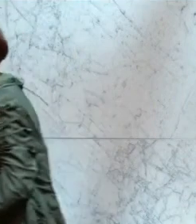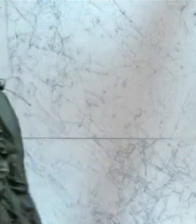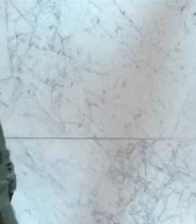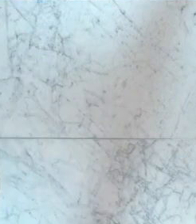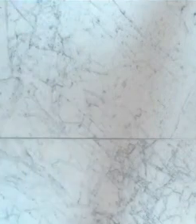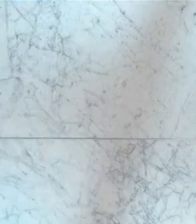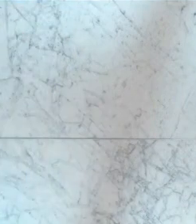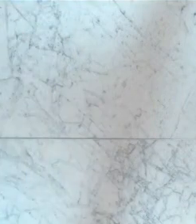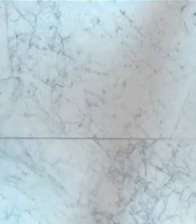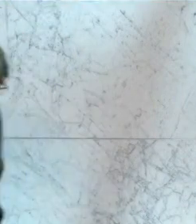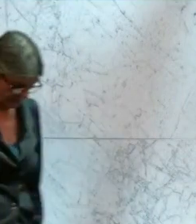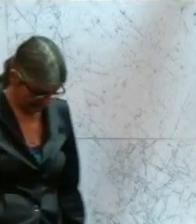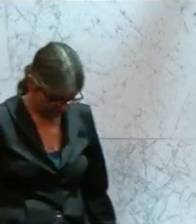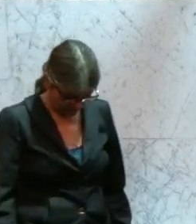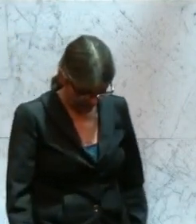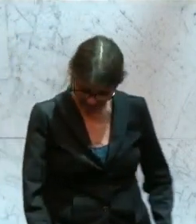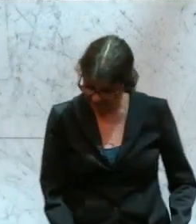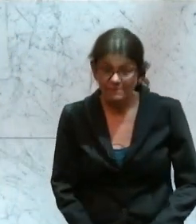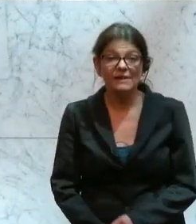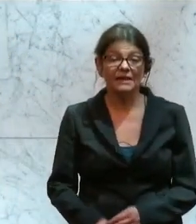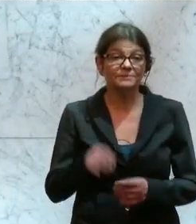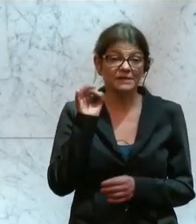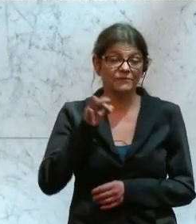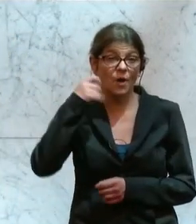Nächste Rednerin, Frau Abgeordnete Rosa Ecker.